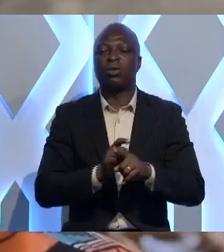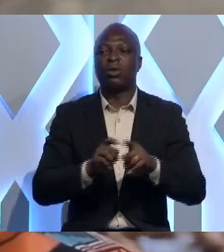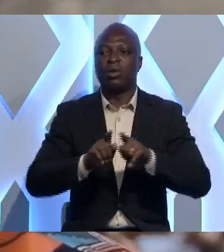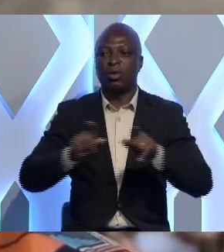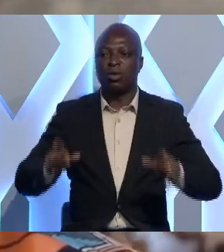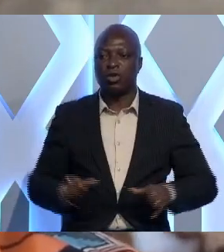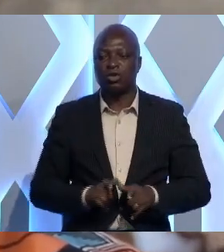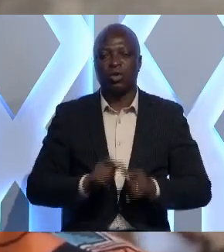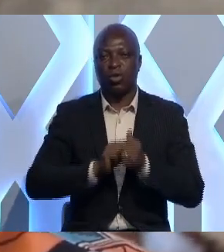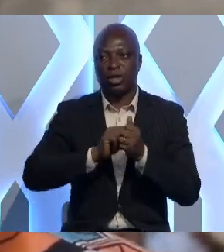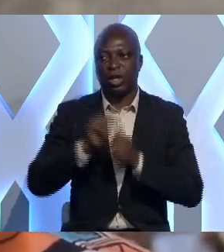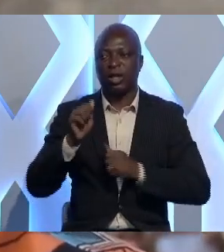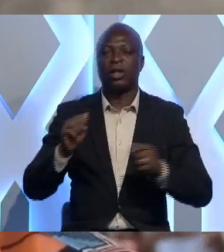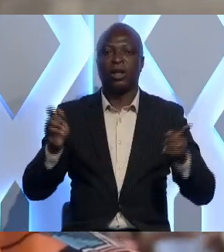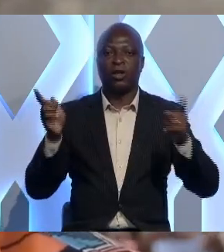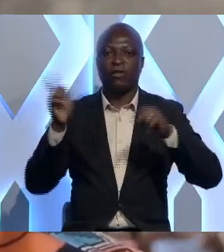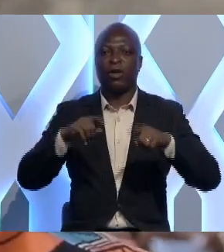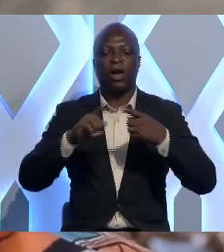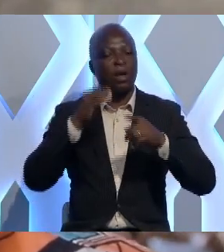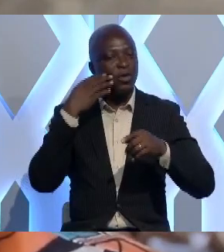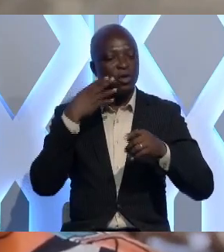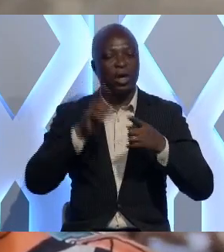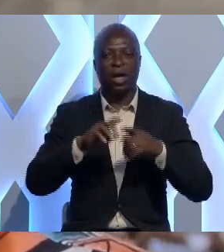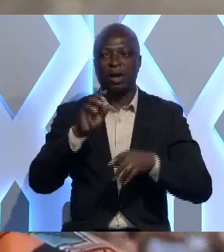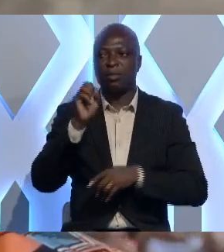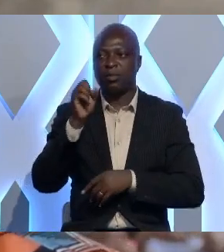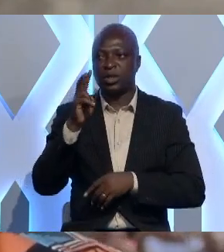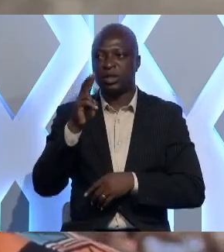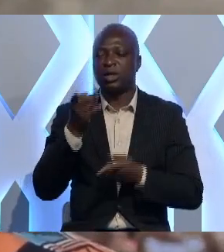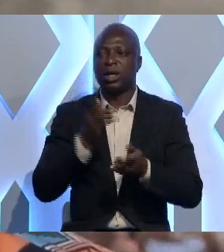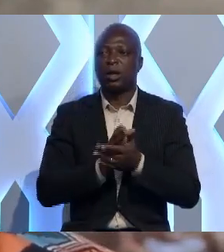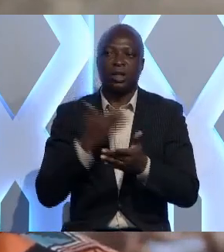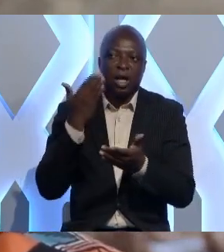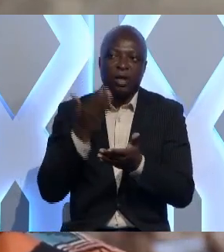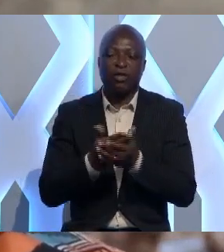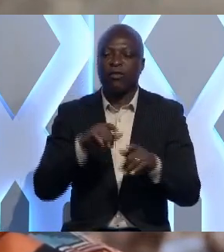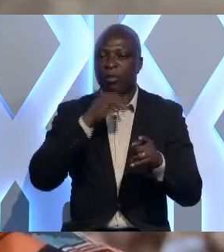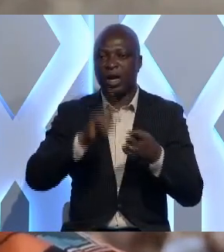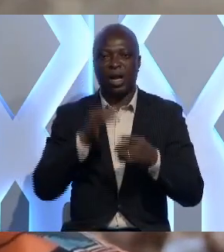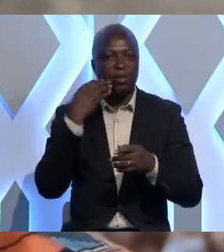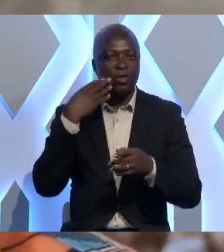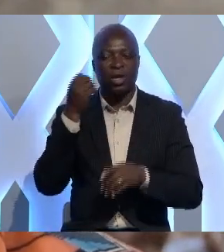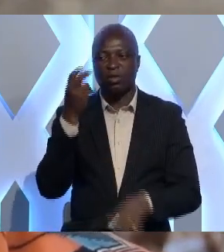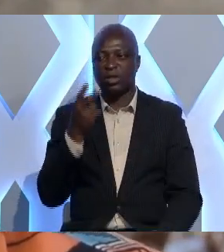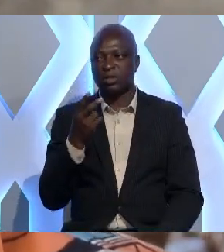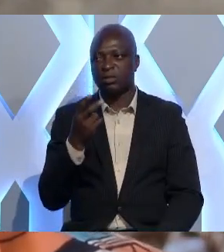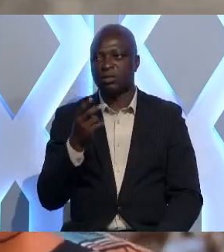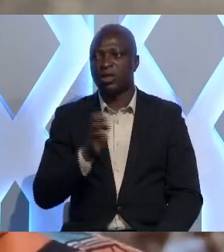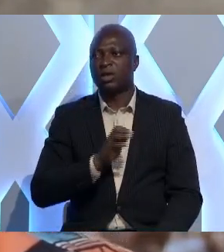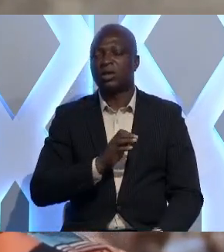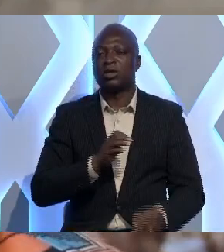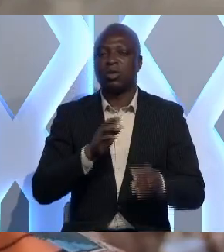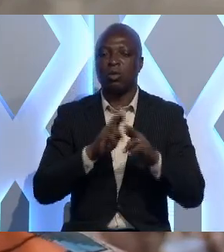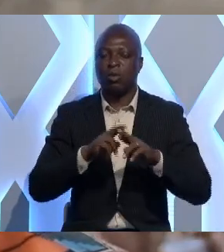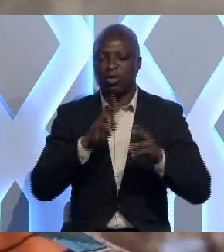ils vont à la maison à midi. Depuis que la cantine est arrivée, ils ne vont plus à la maison à midi. Ils se reposent sous les